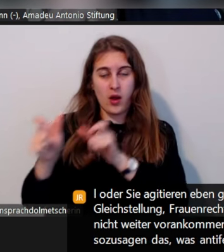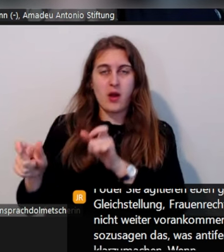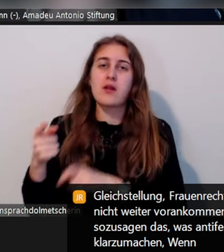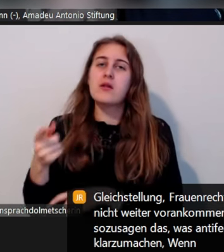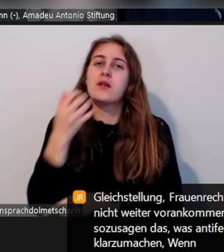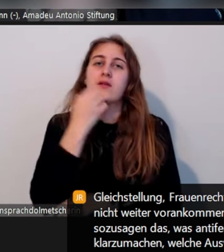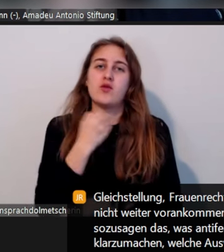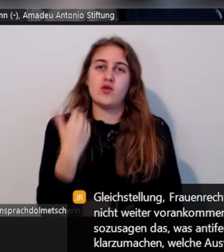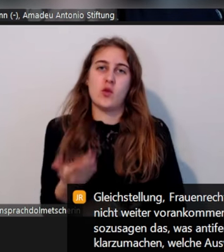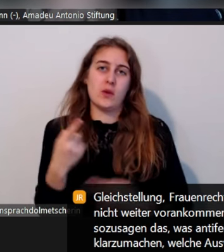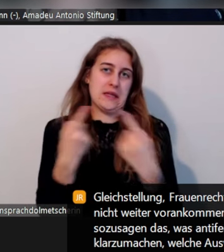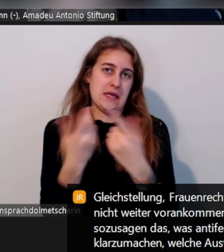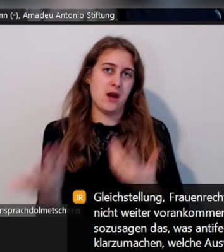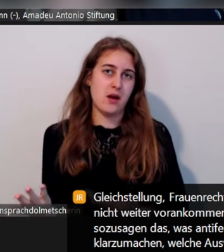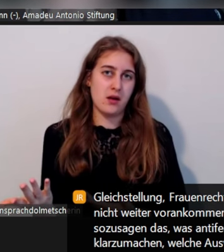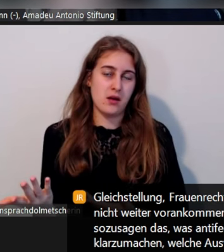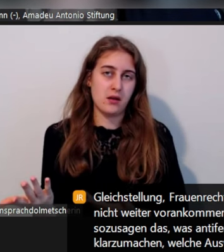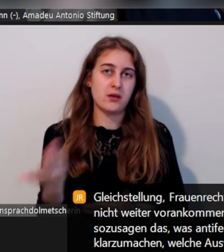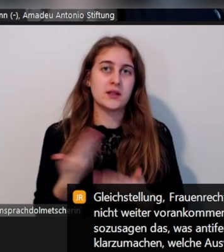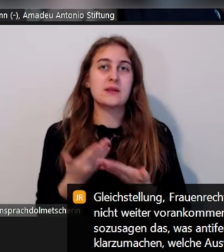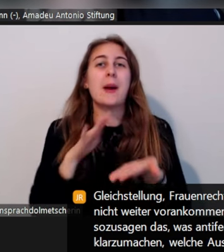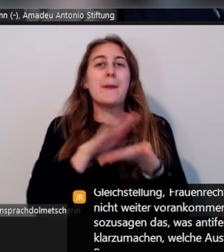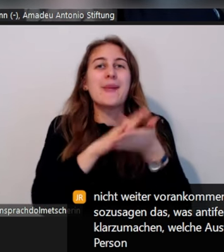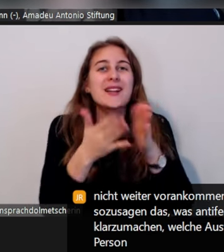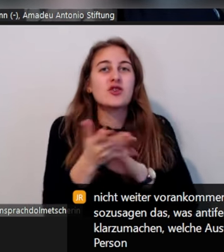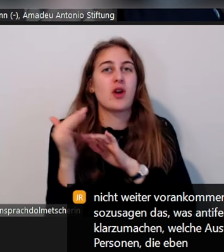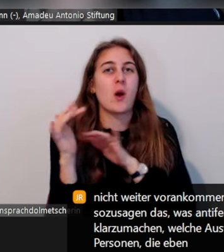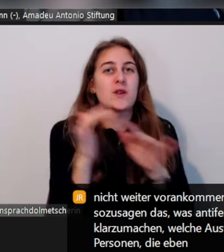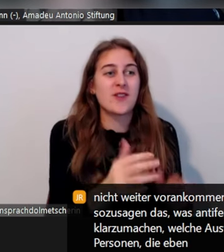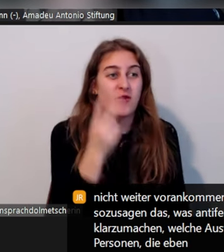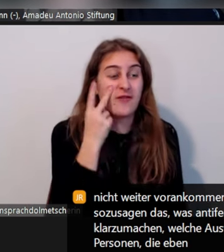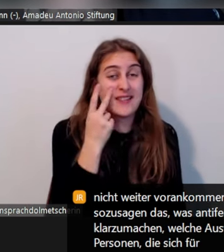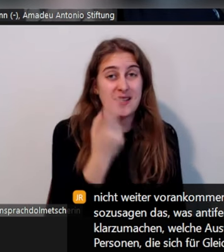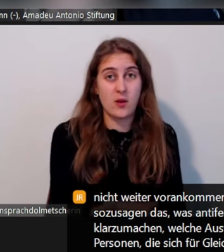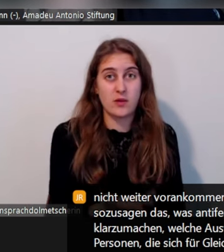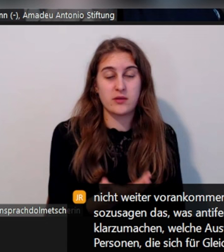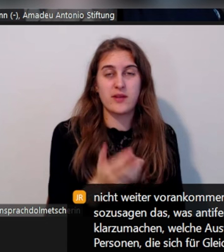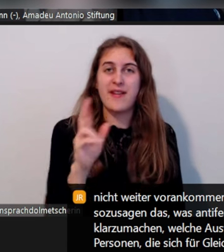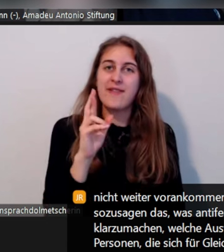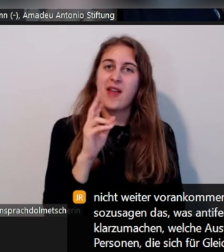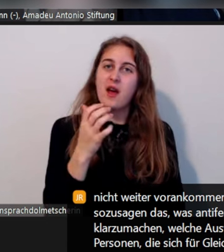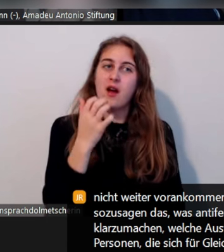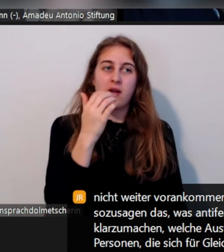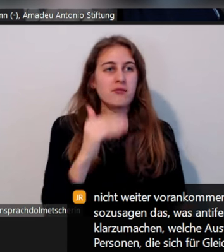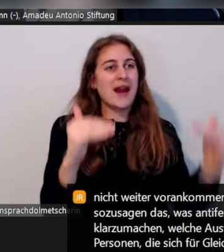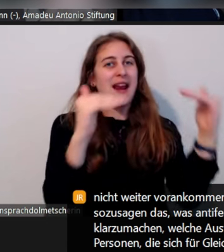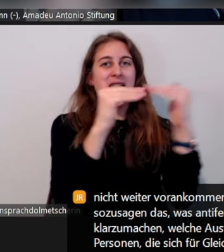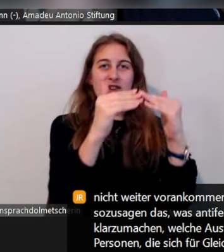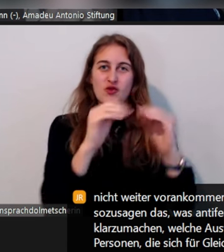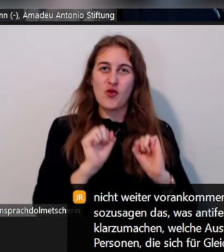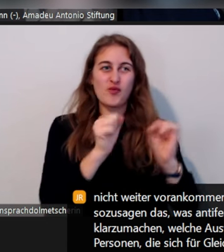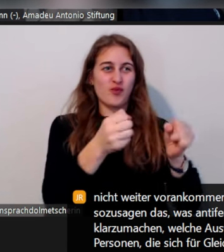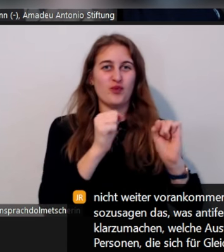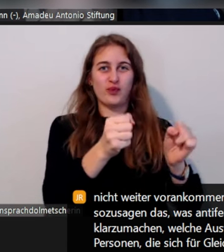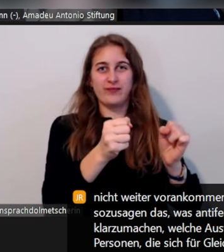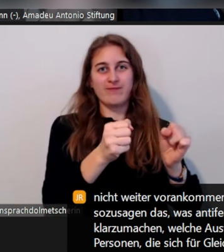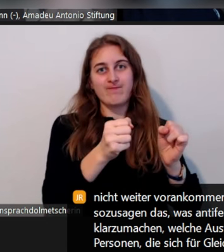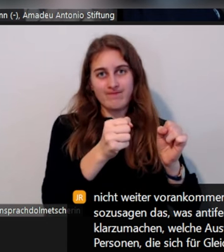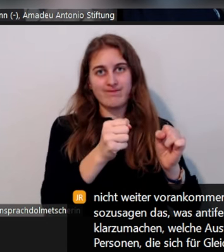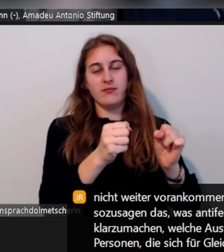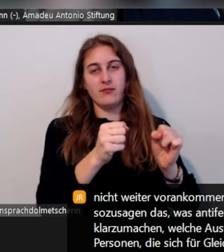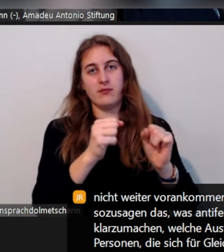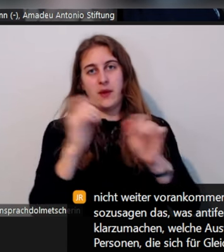Auswirkungen das in der Praxis hat für die Personen, die eben sich für Gleichstellung engagieren, das ist uns sozusagen nochmal ein